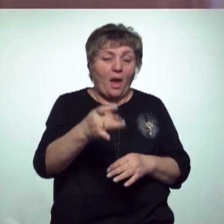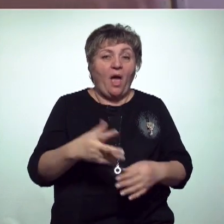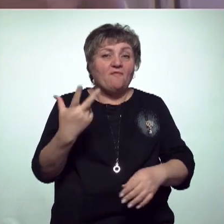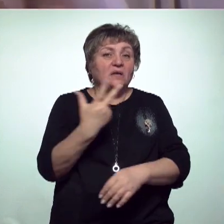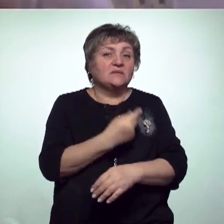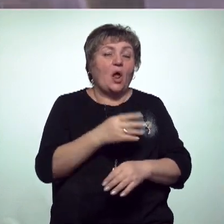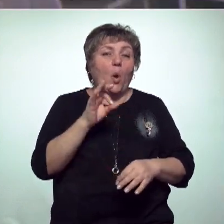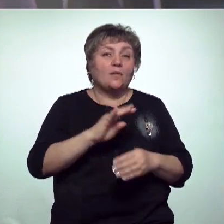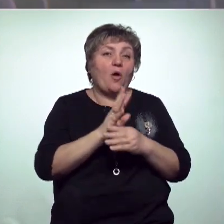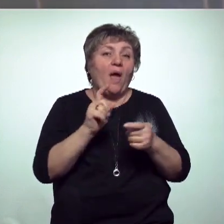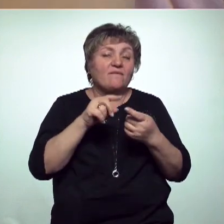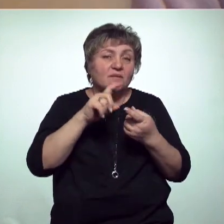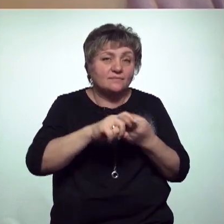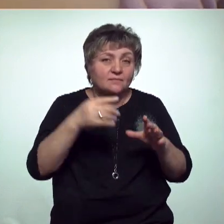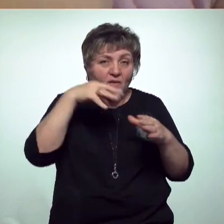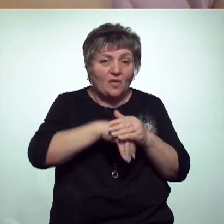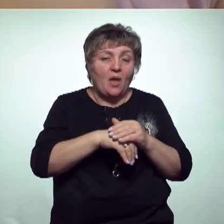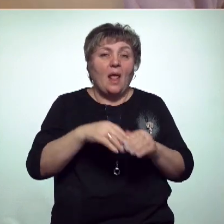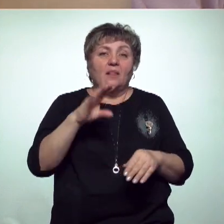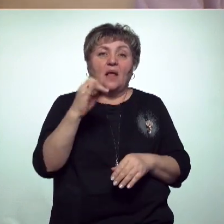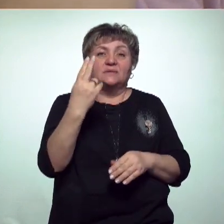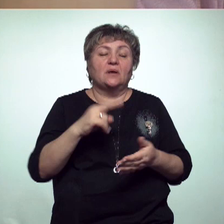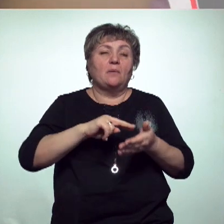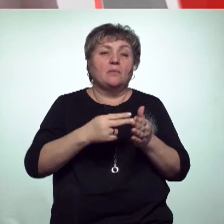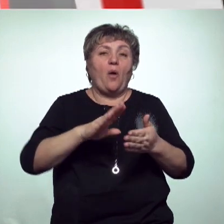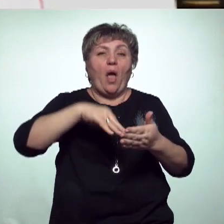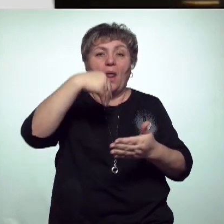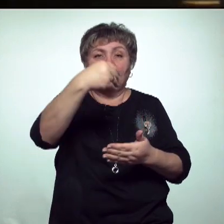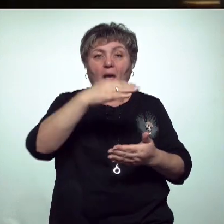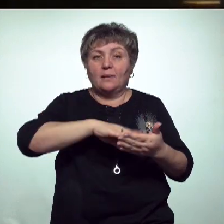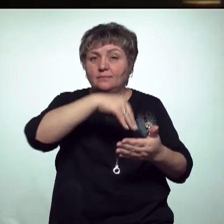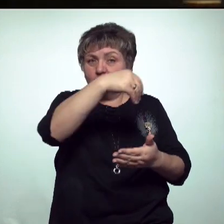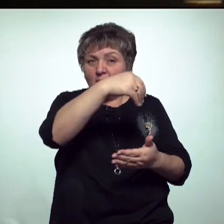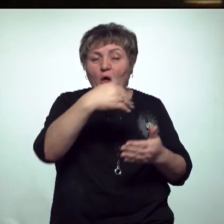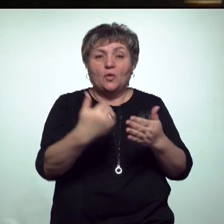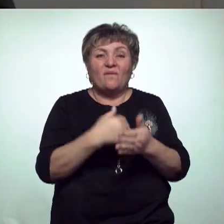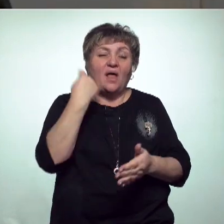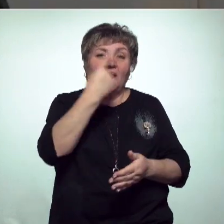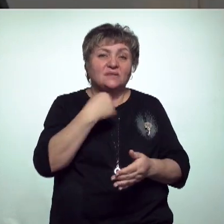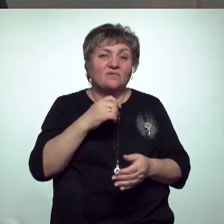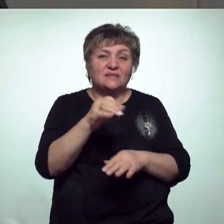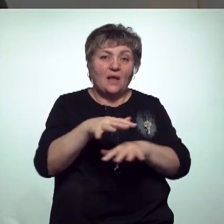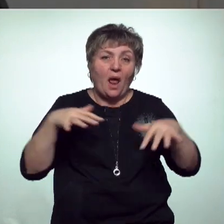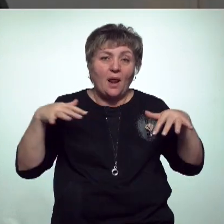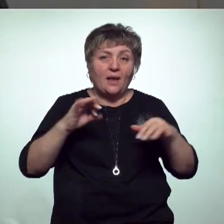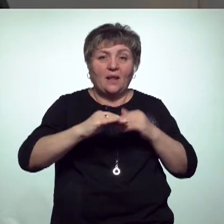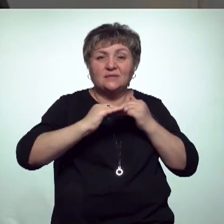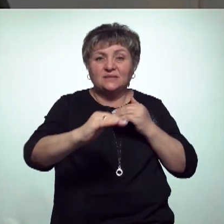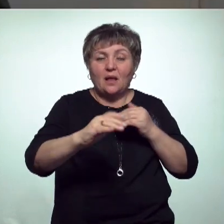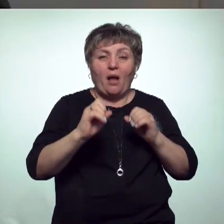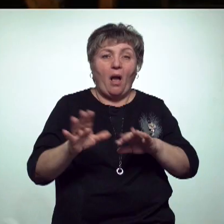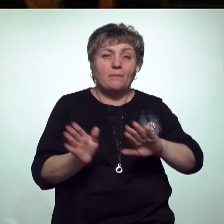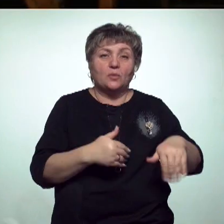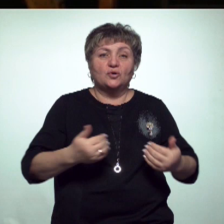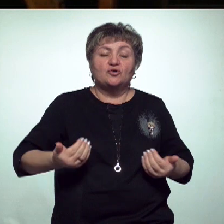Вакцинация от ковид вошла в национальный прививочный календарь. И новые лица в зале и на сцене. Как прожил этот